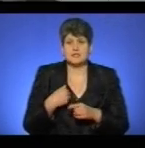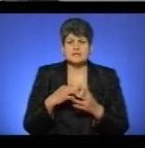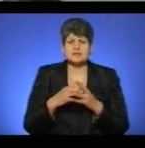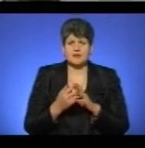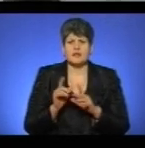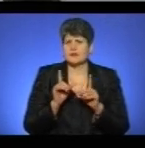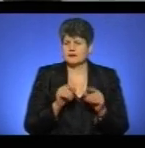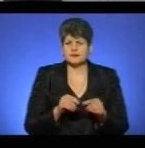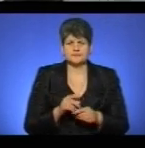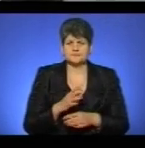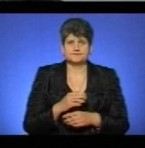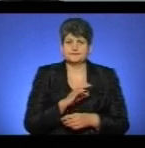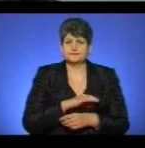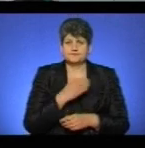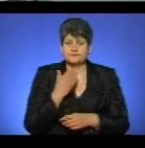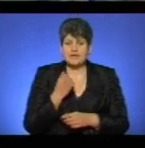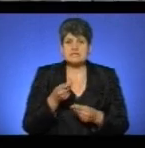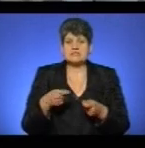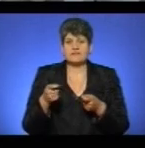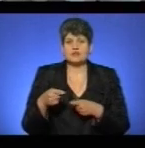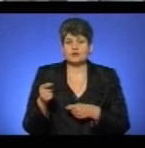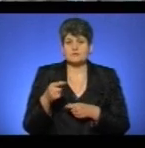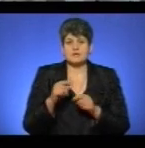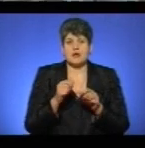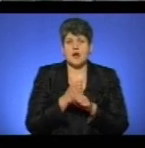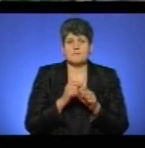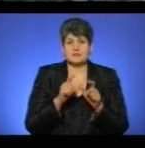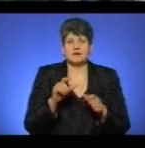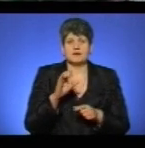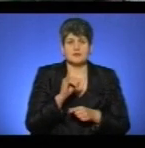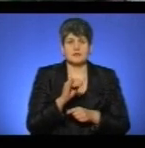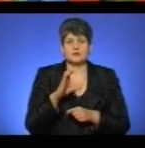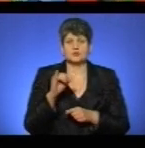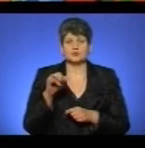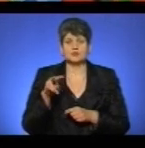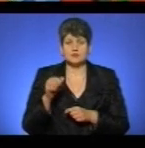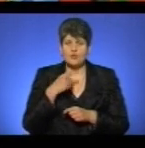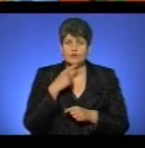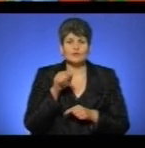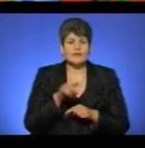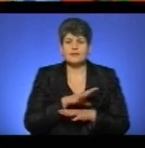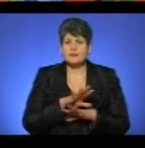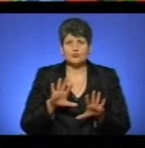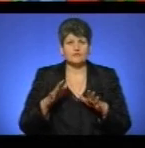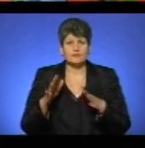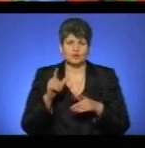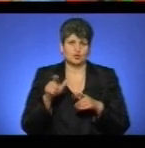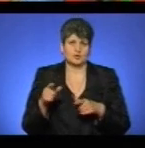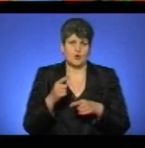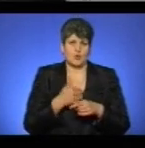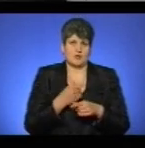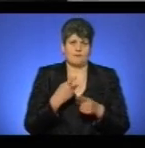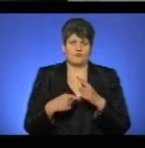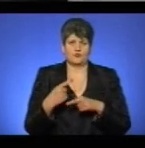їхати. Завідувачка тернопільської аптеки номер 168 Ірина Сусла каже, у неї не було випадків, щоб люди хотіли повернути